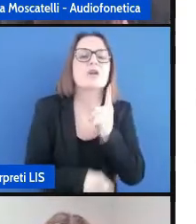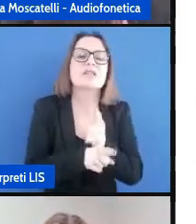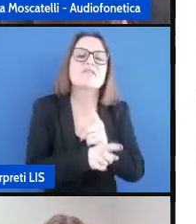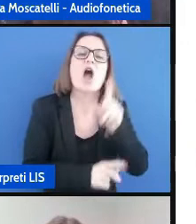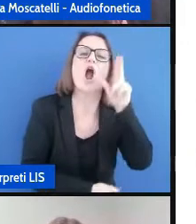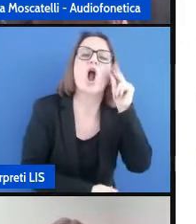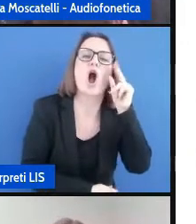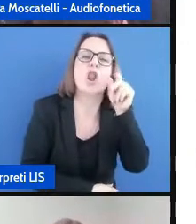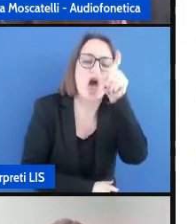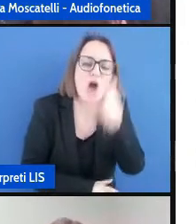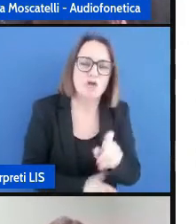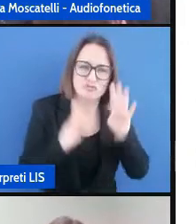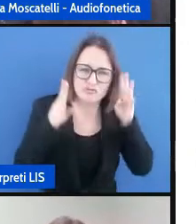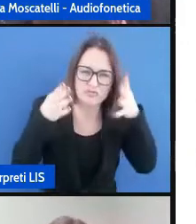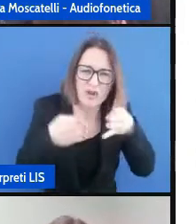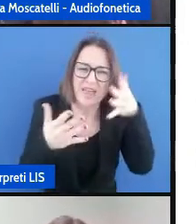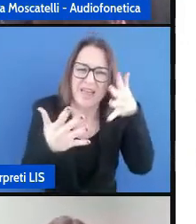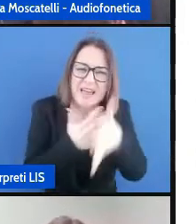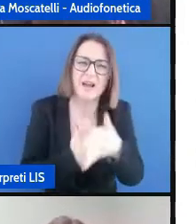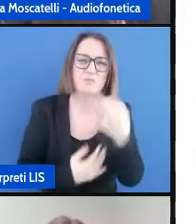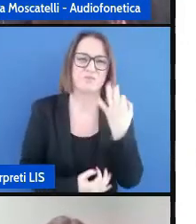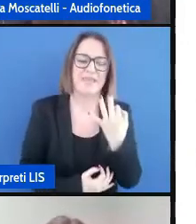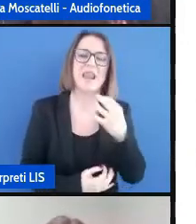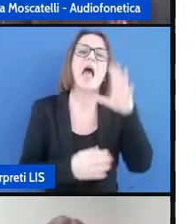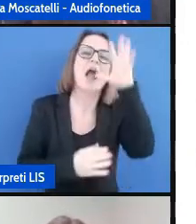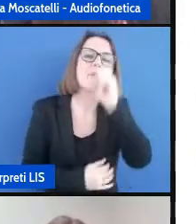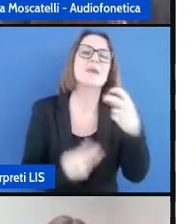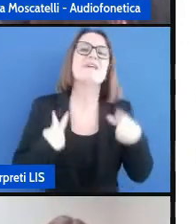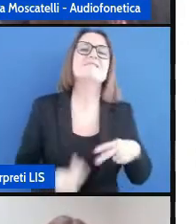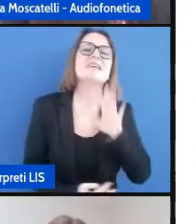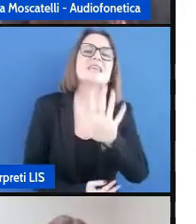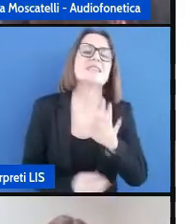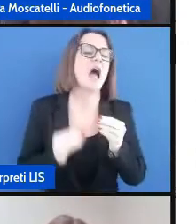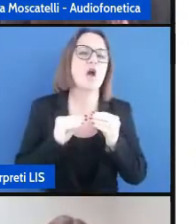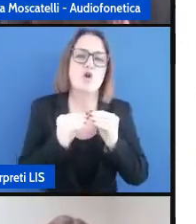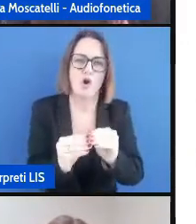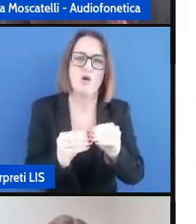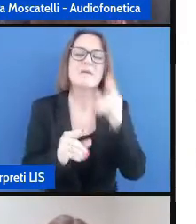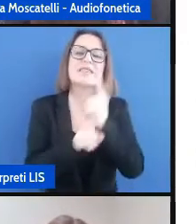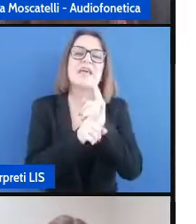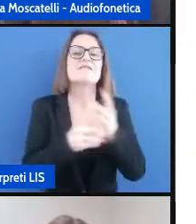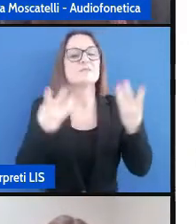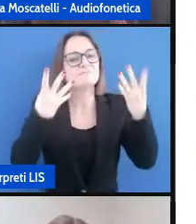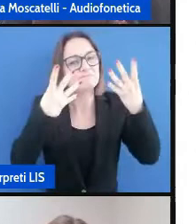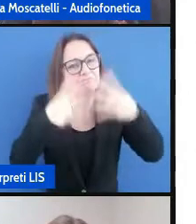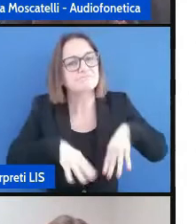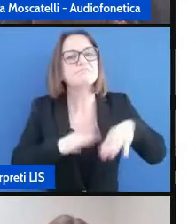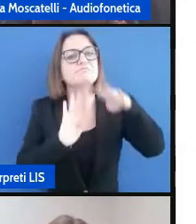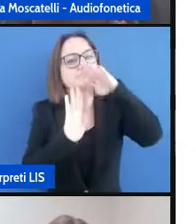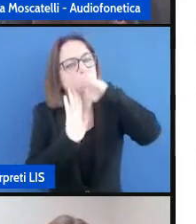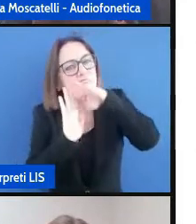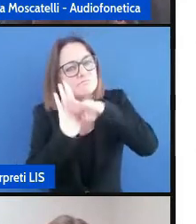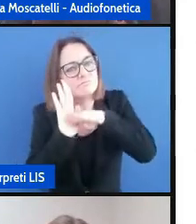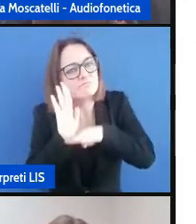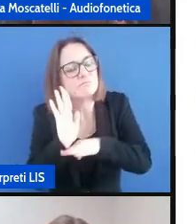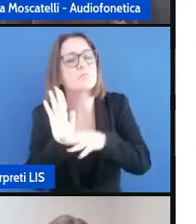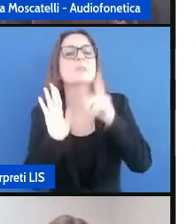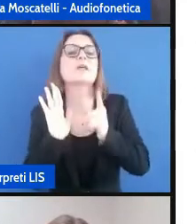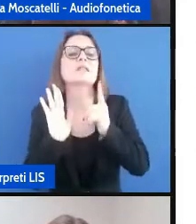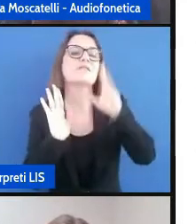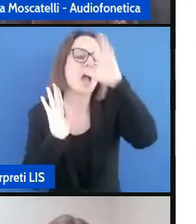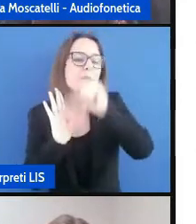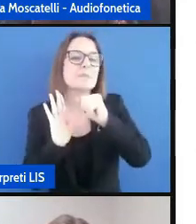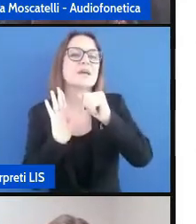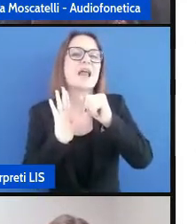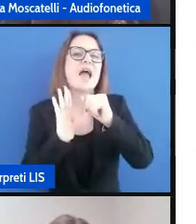loro vissuto e strutturare poi un'organizzazione che tenga conto delle caratteristiche